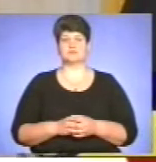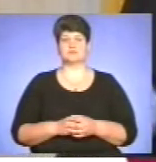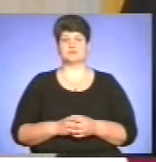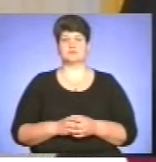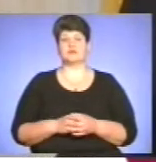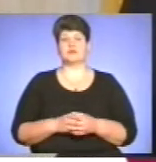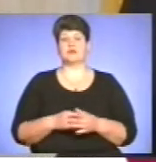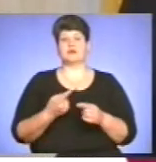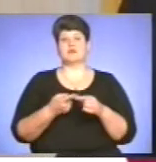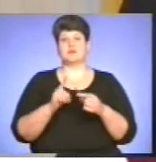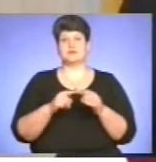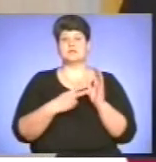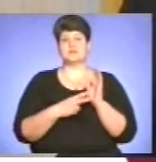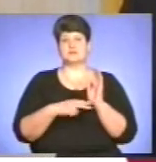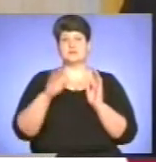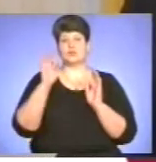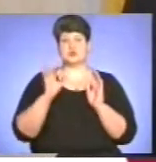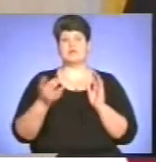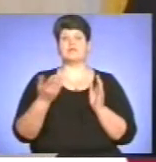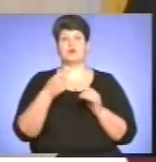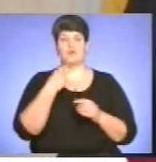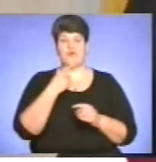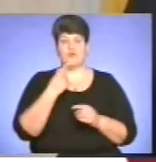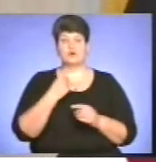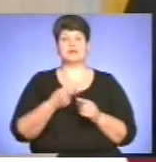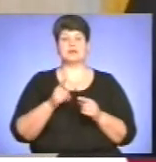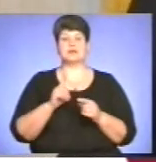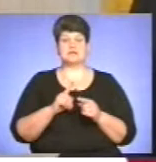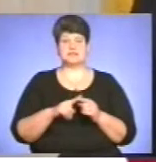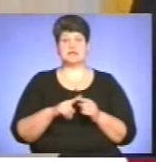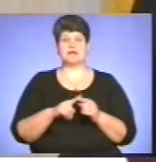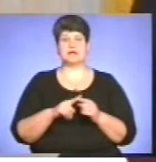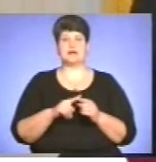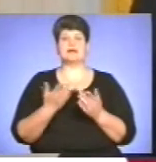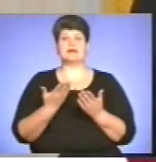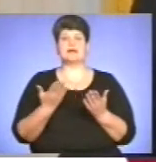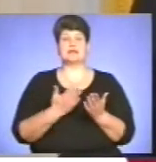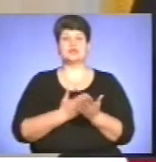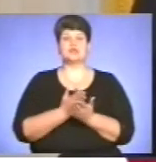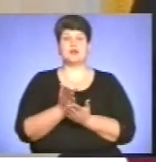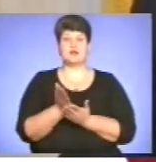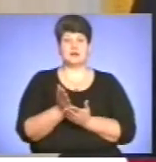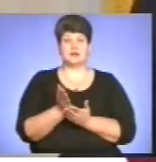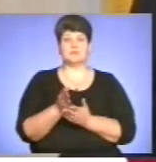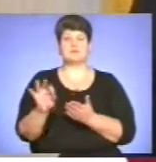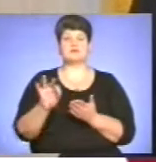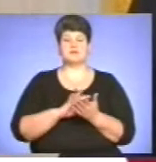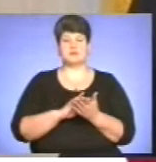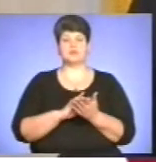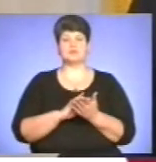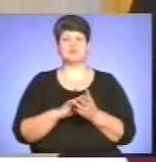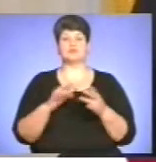Ось ці 70%, про які говорять, все це, які шляхи, ми зразу ж треба, все ріма,